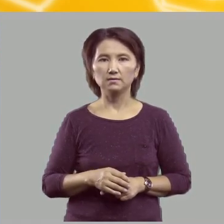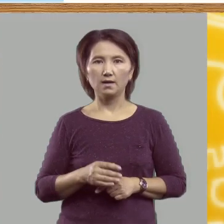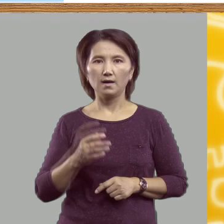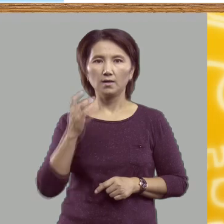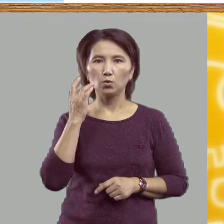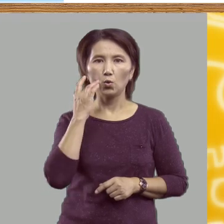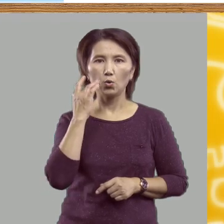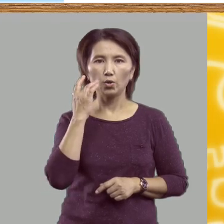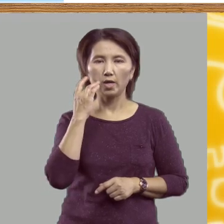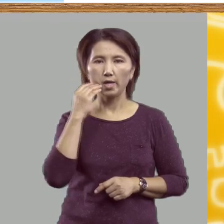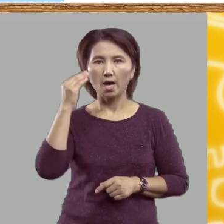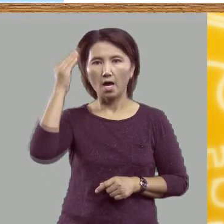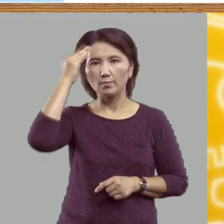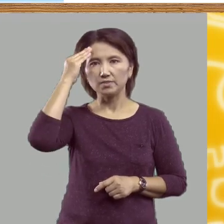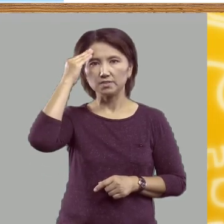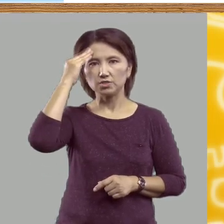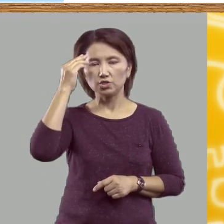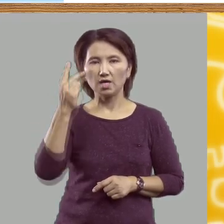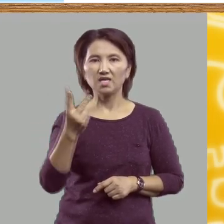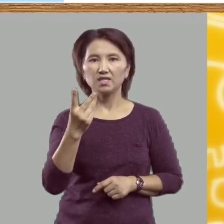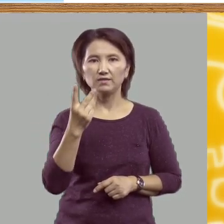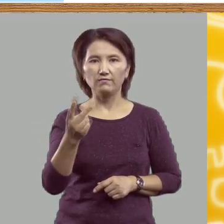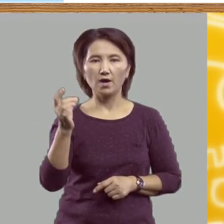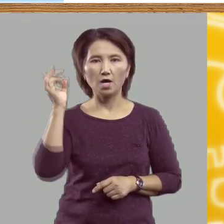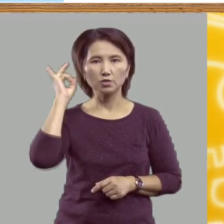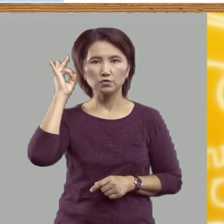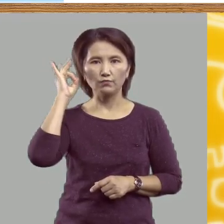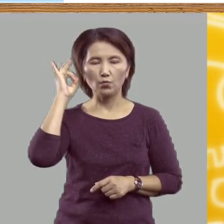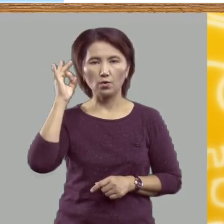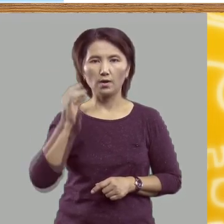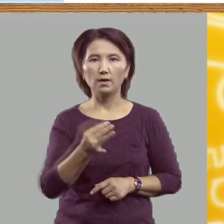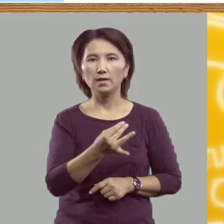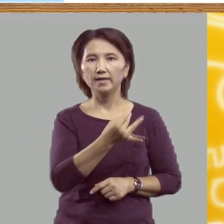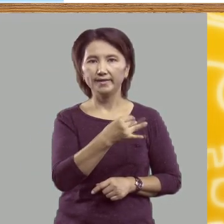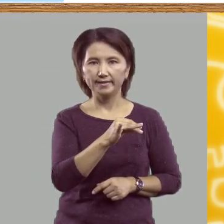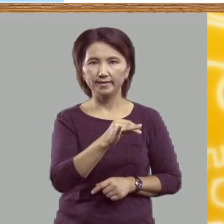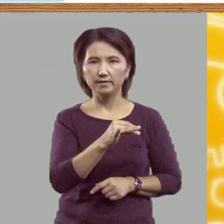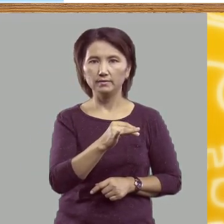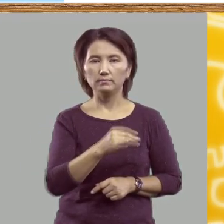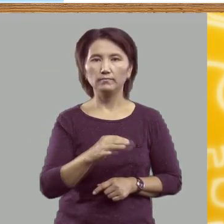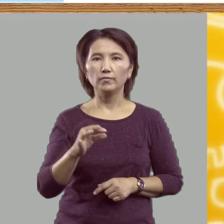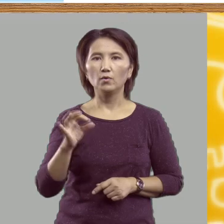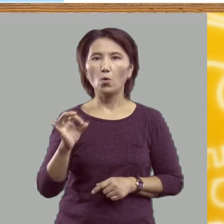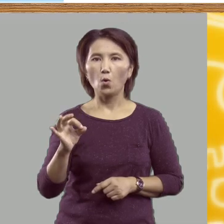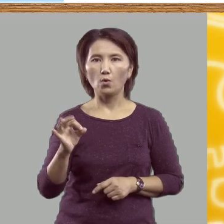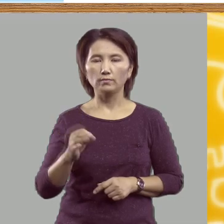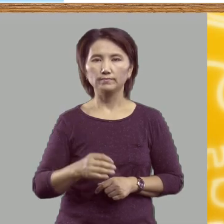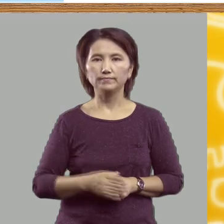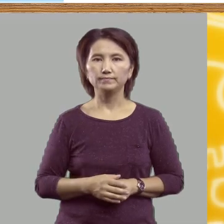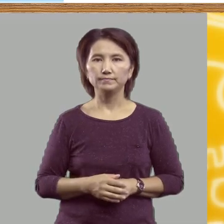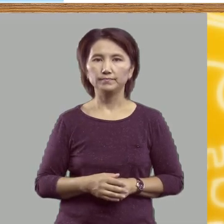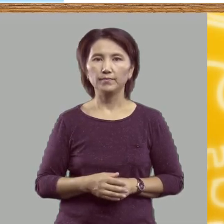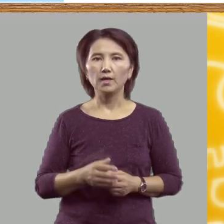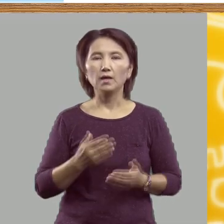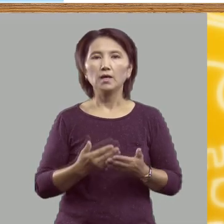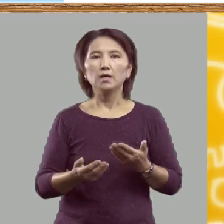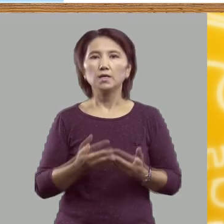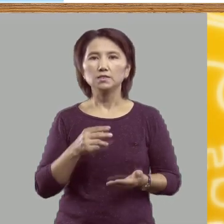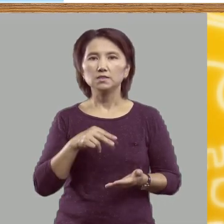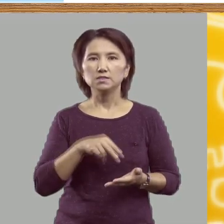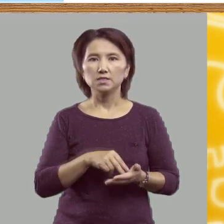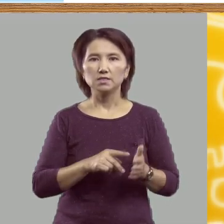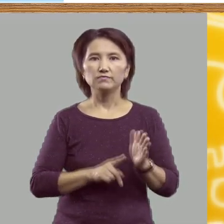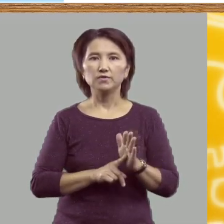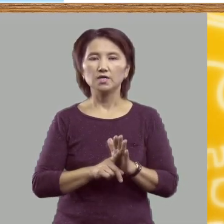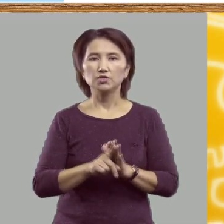Которое обозначает два звука. Ий. О. Если стоит